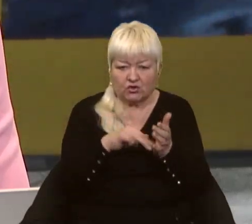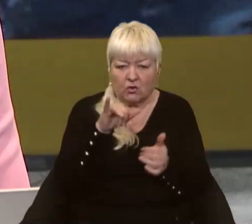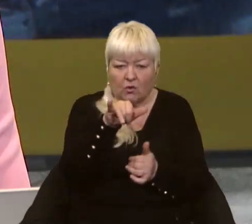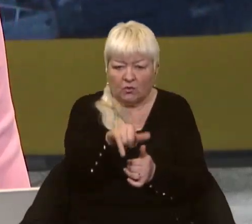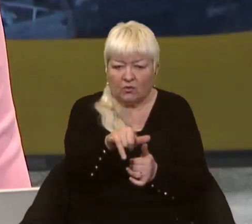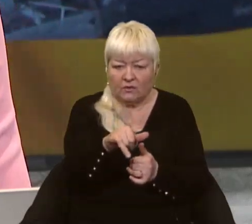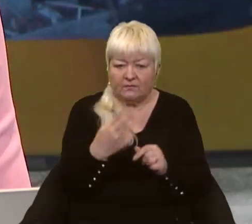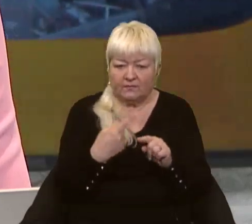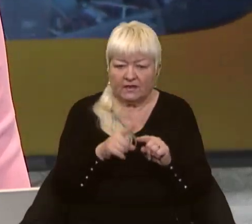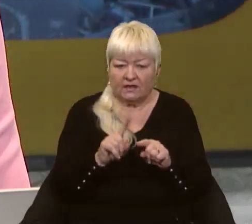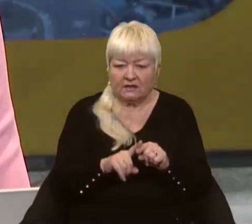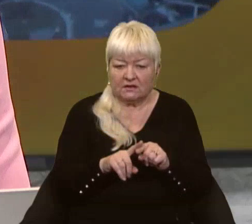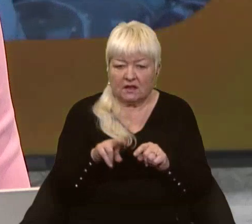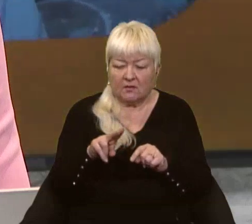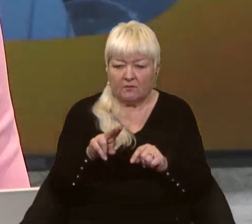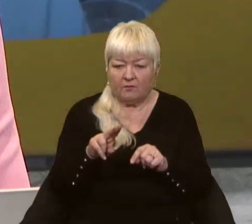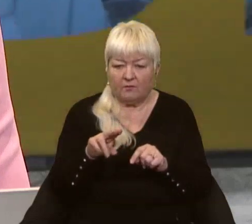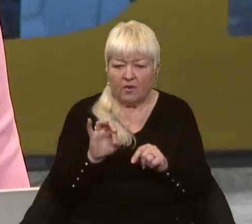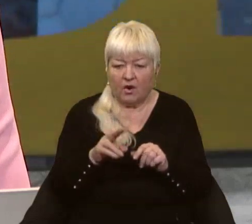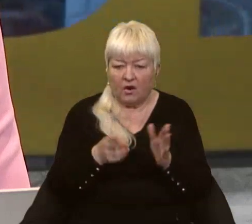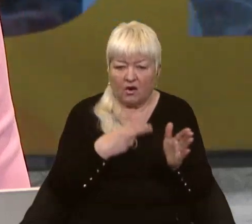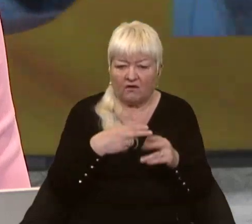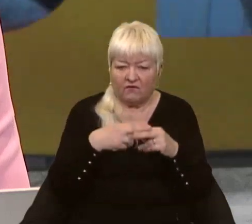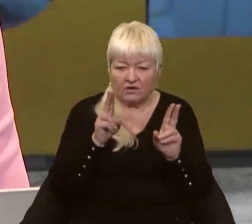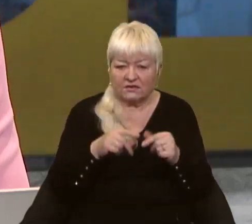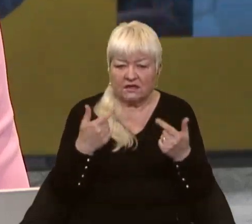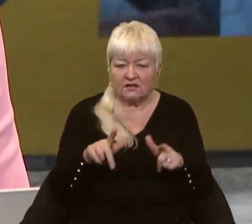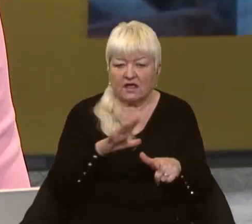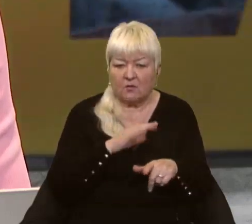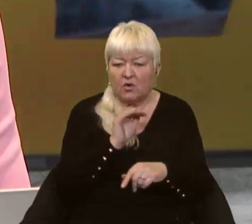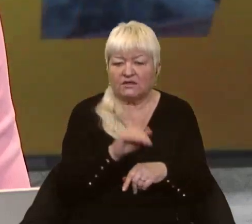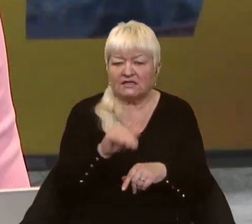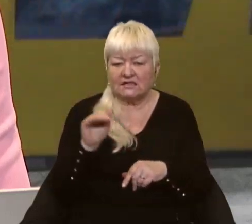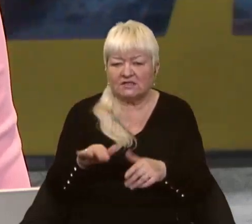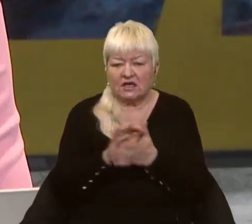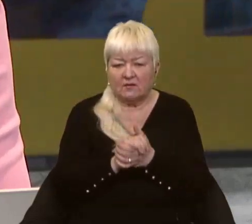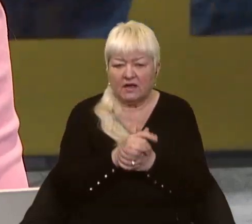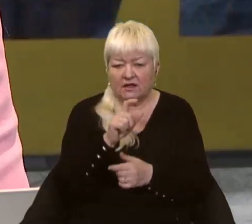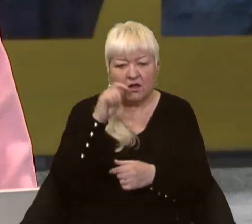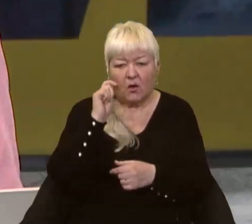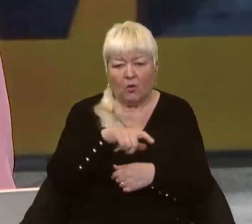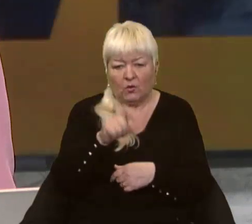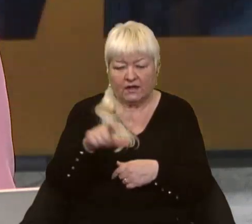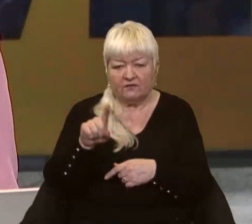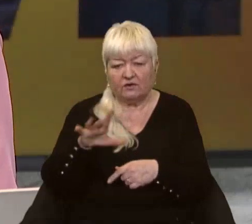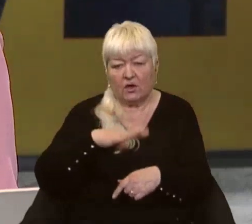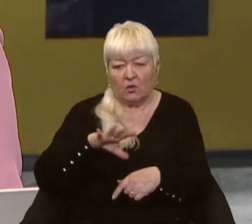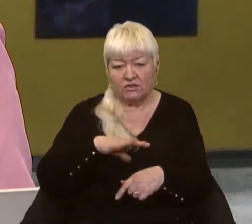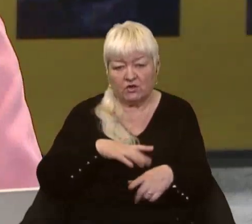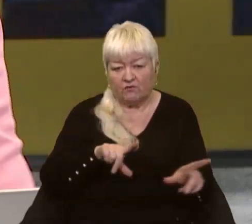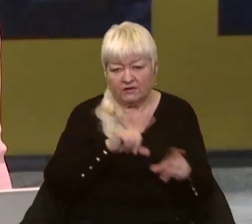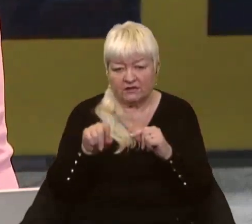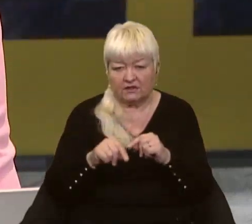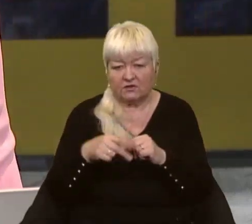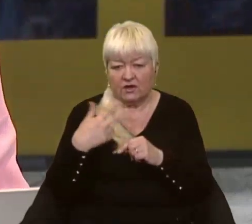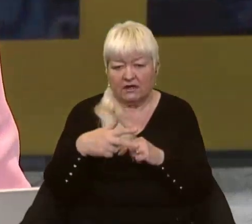вони вдарили по вокзалу, де перебували тисячі мирних українців, вони очікували на евакуацію, близько 30